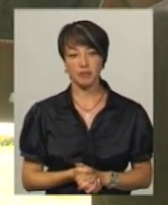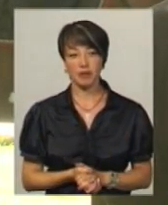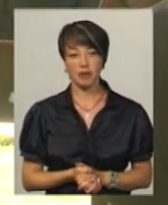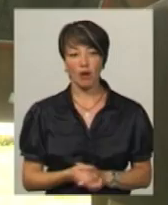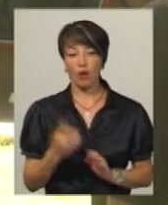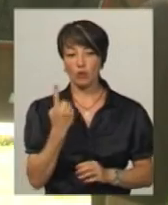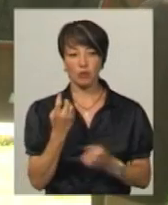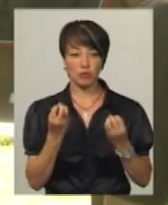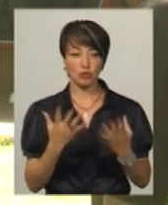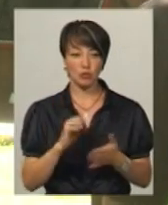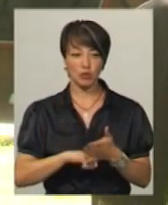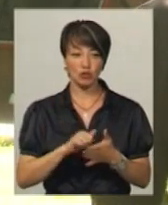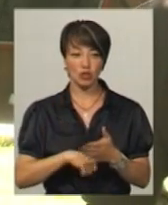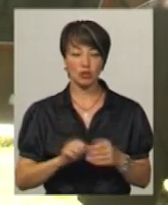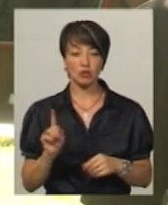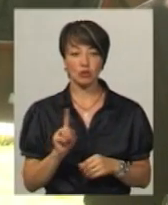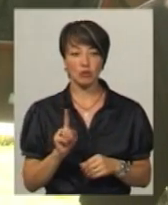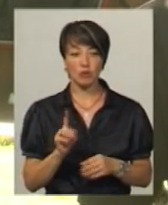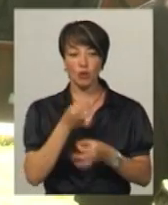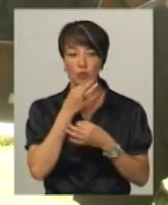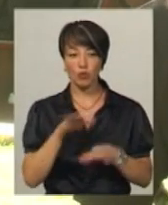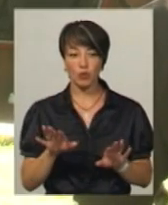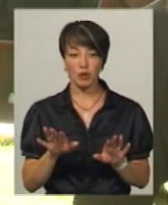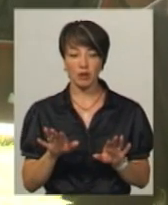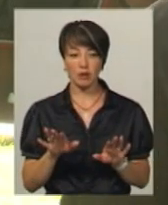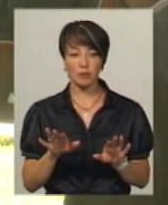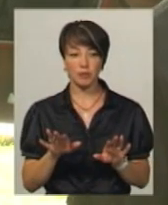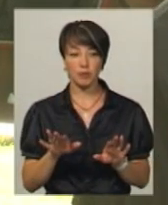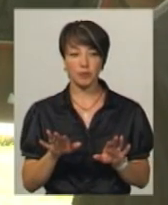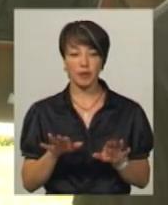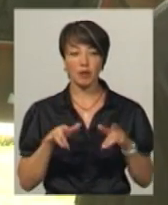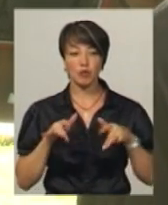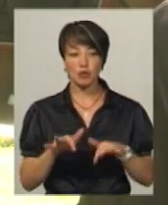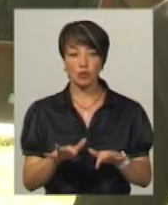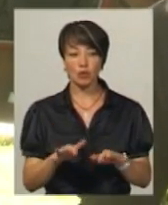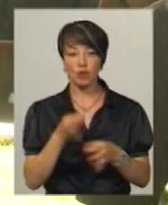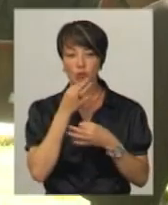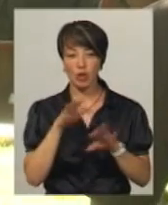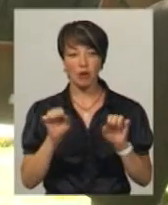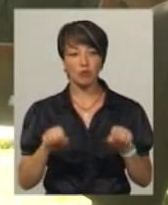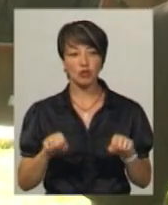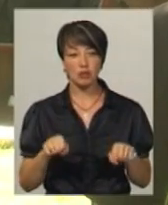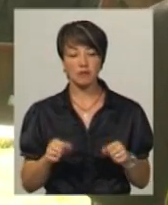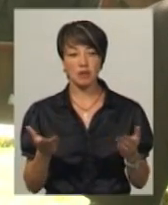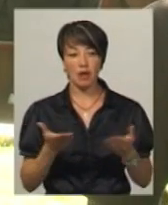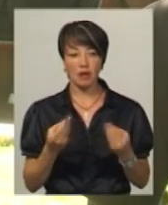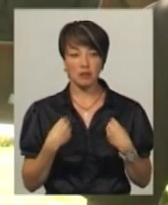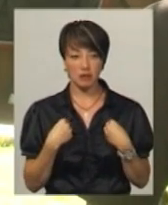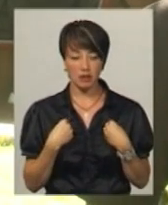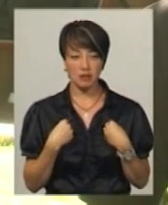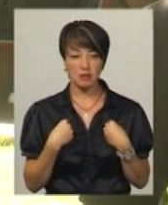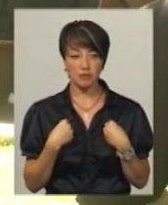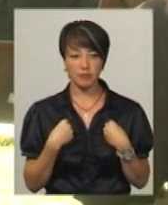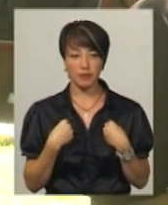непростої причини, що будь-яка процедура, будь-яка можливість, яка нам надається,